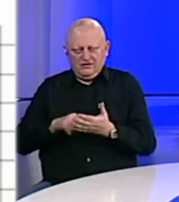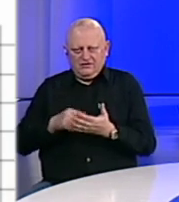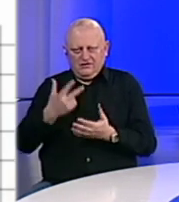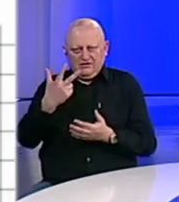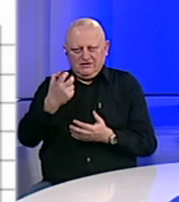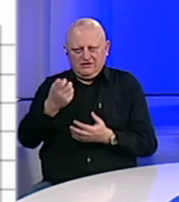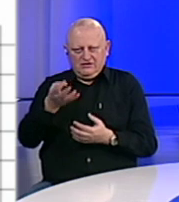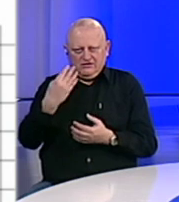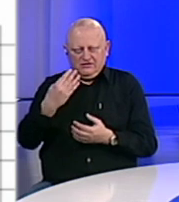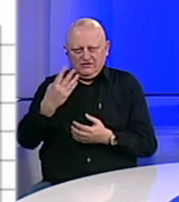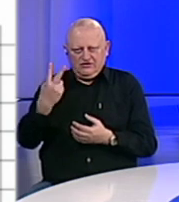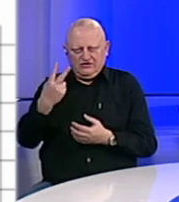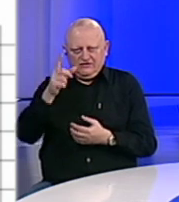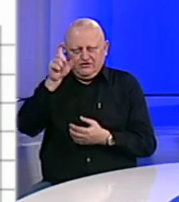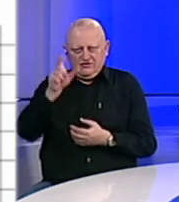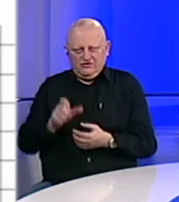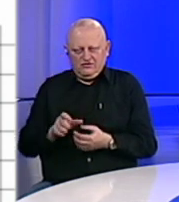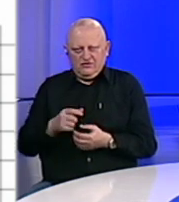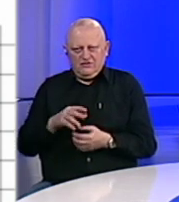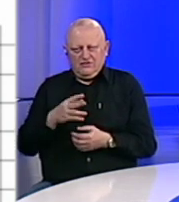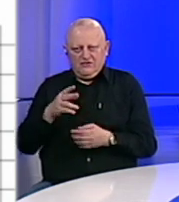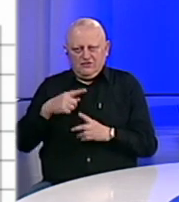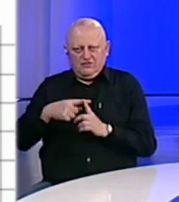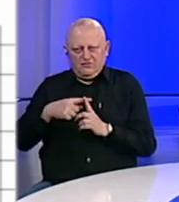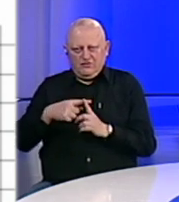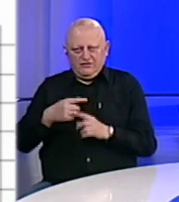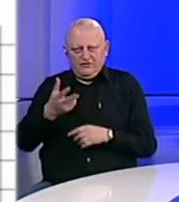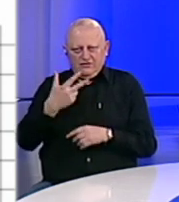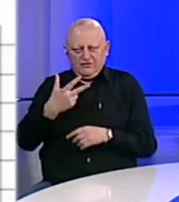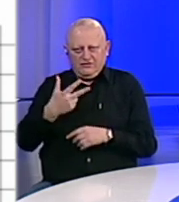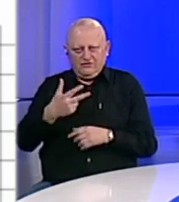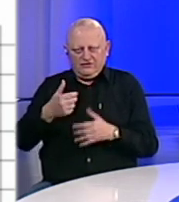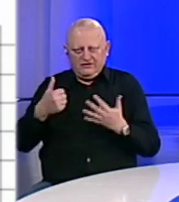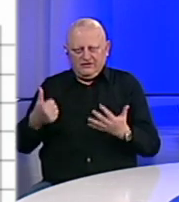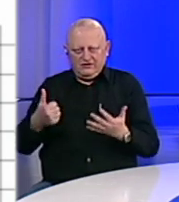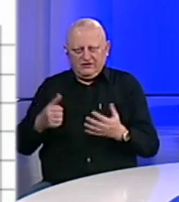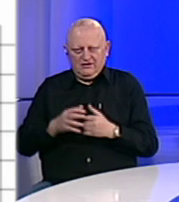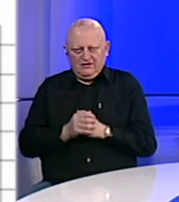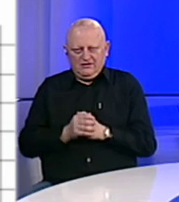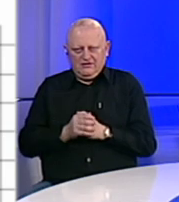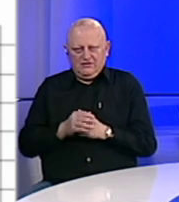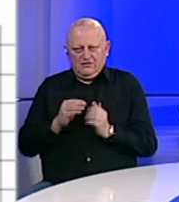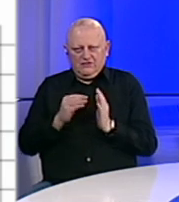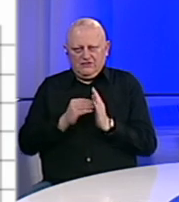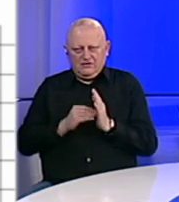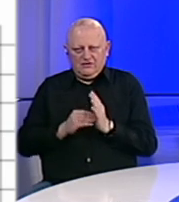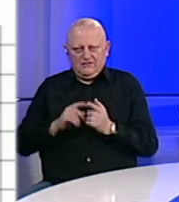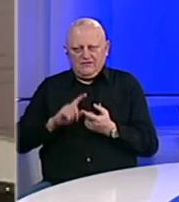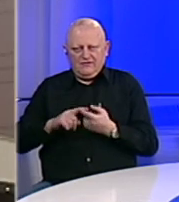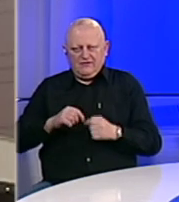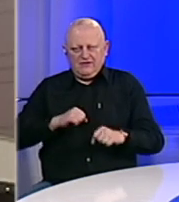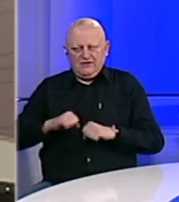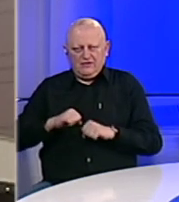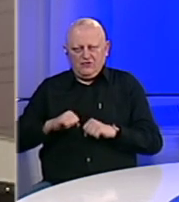342 ljudi, od čega je pozitivno 36. Podaci su Federalne